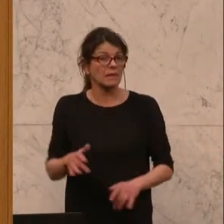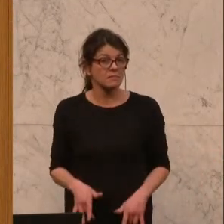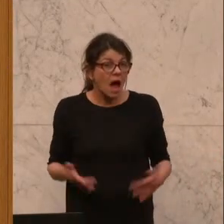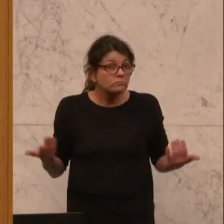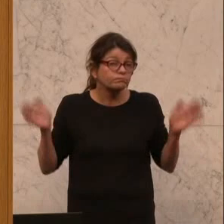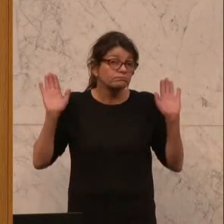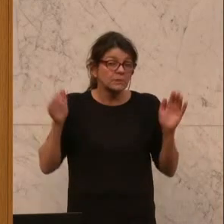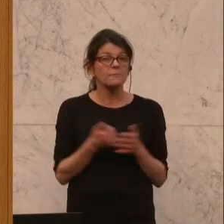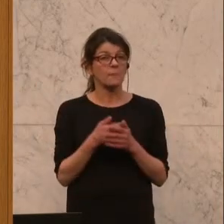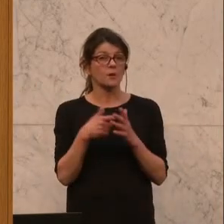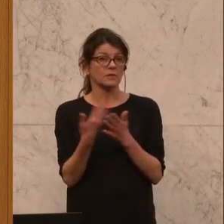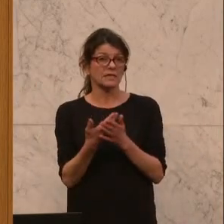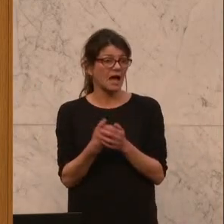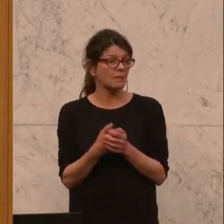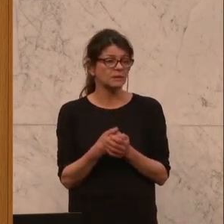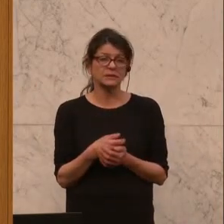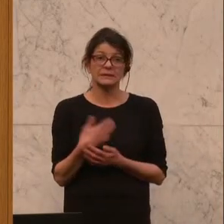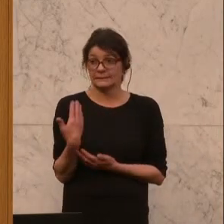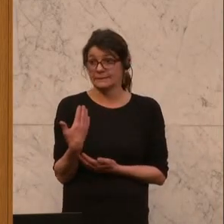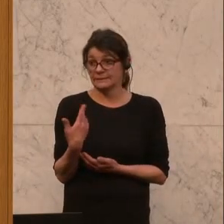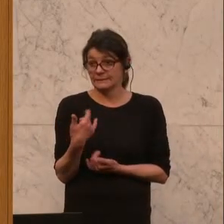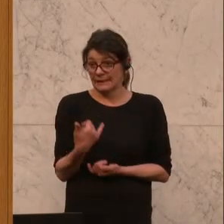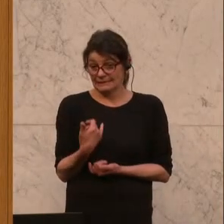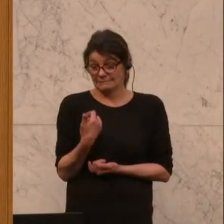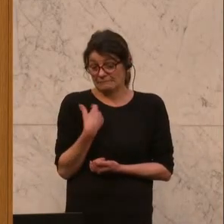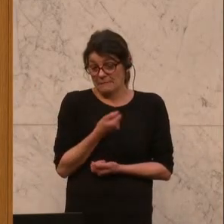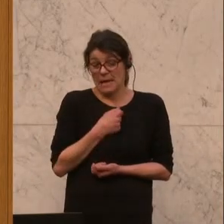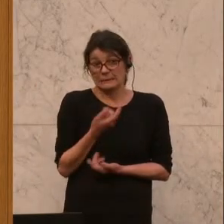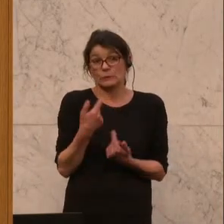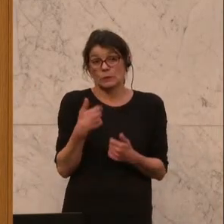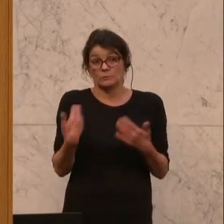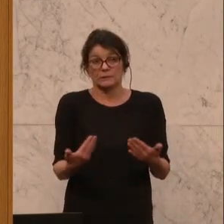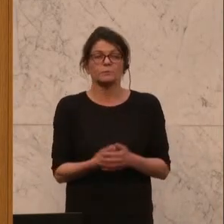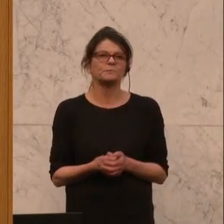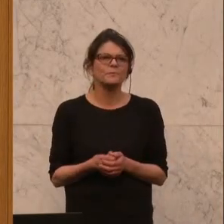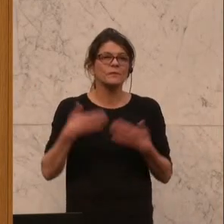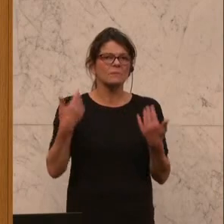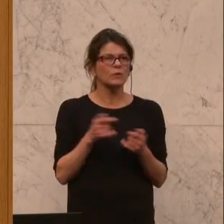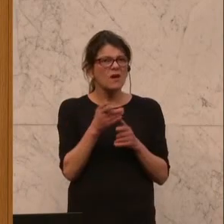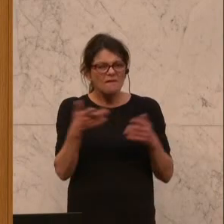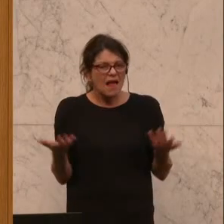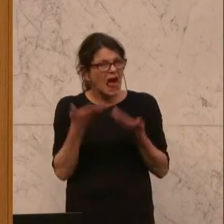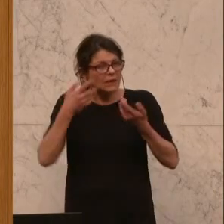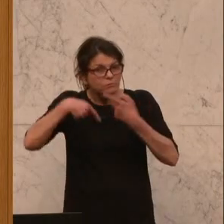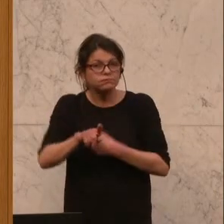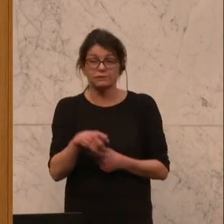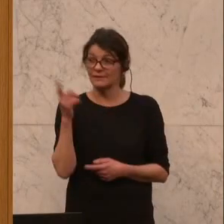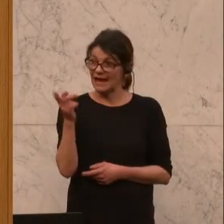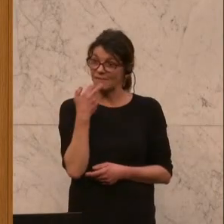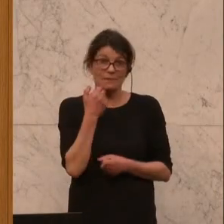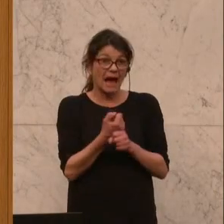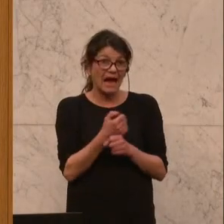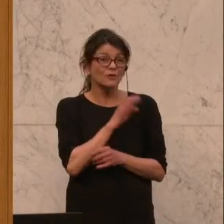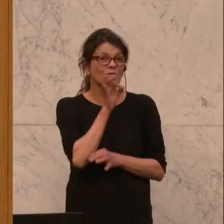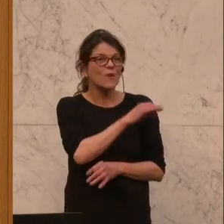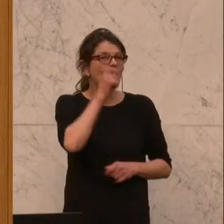könnte. Und genau das steht hier leider Gottes zu befürchten. Aufgrund dieser Erleichterung, die Sie jetzt hier anstreben für